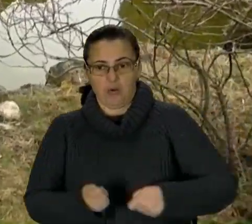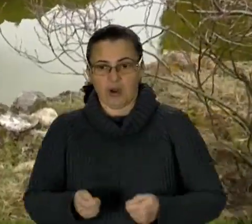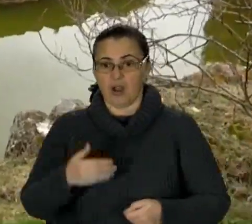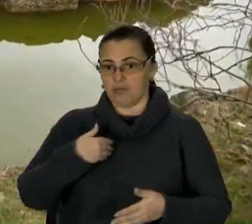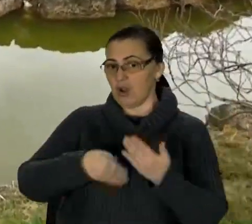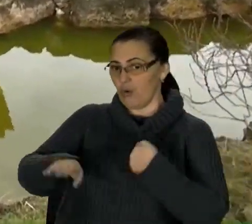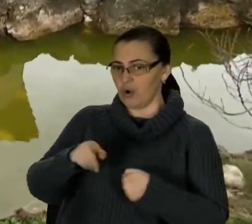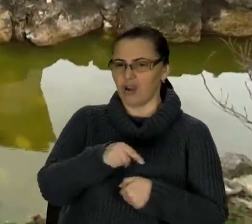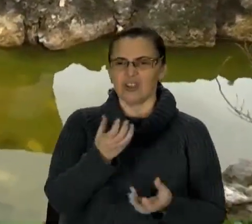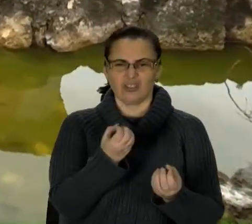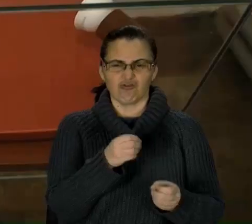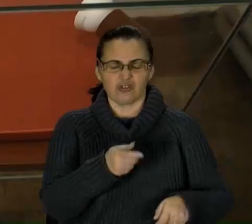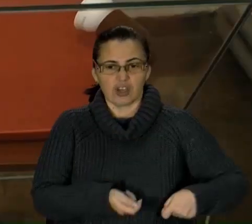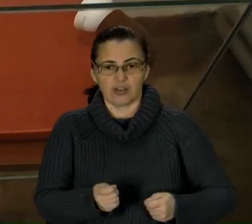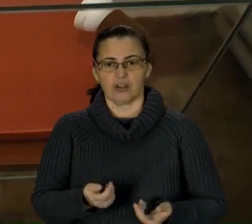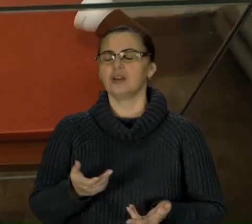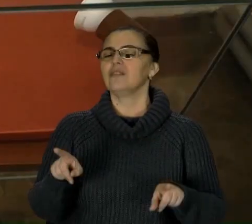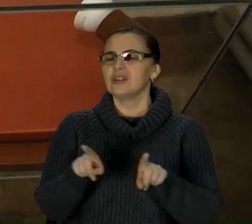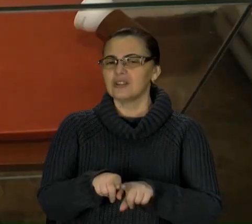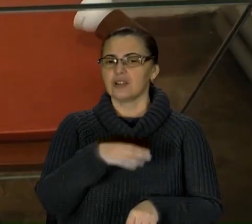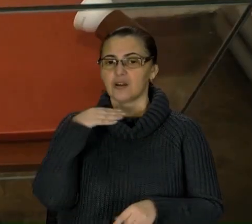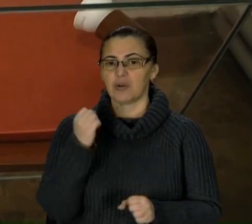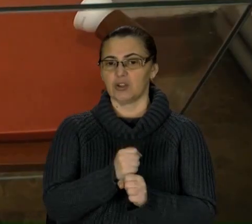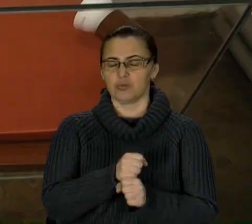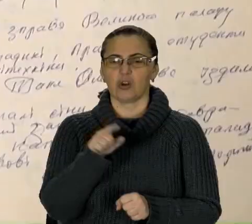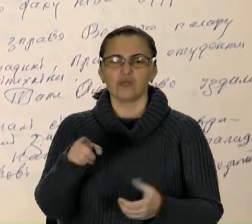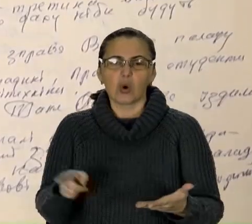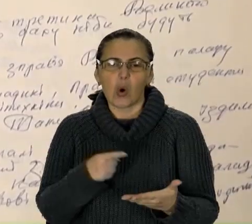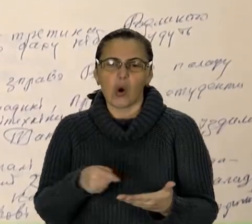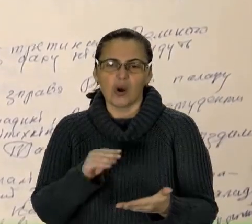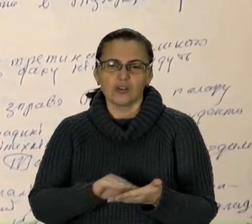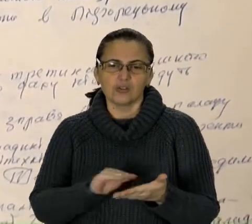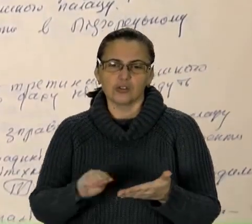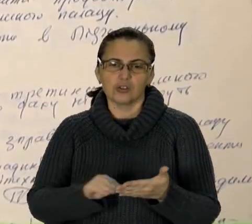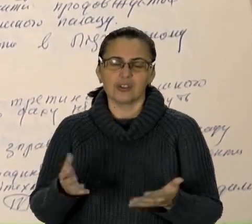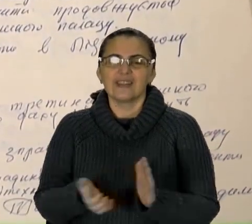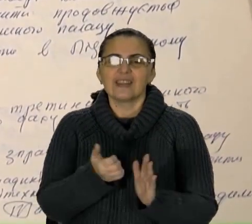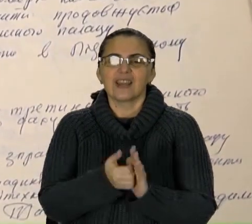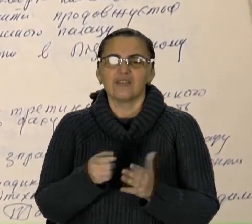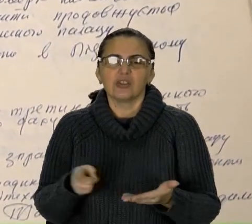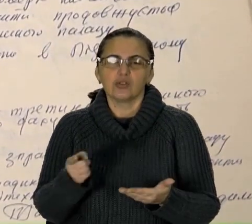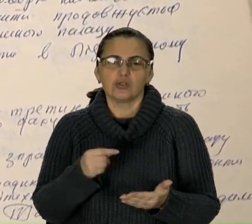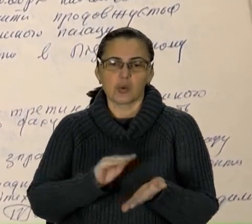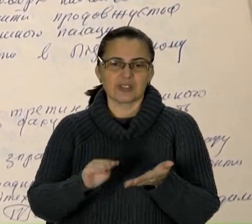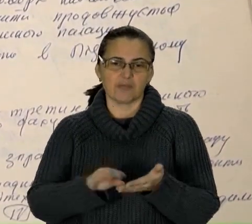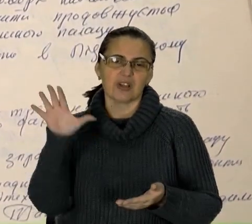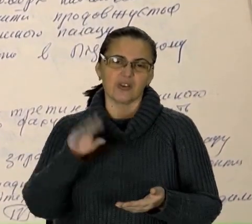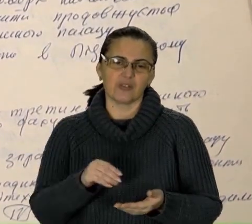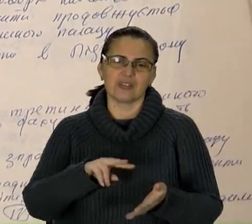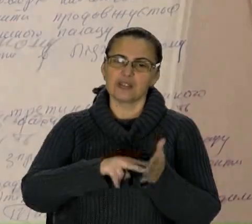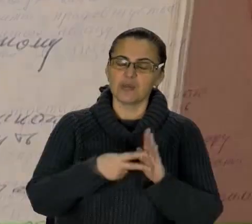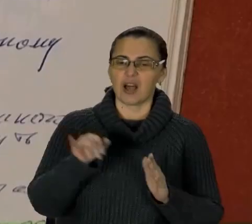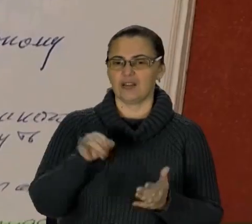настільки горів роботою, що у його щоденнику, здається, бракувало сторінок, аби записувати усі плани та усі здобутки.